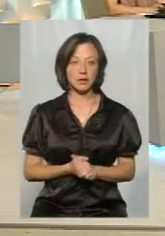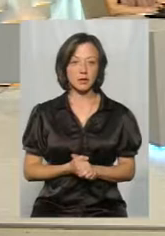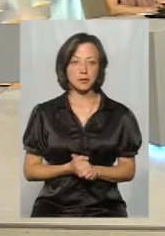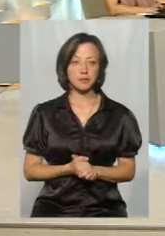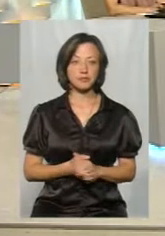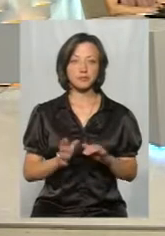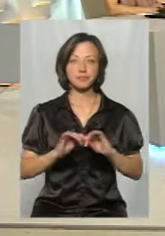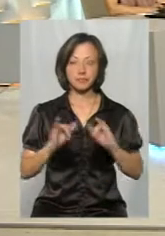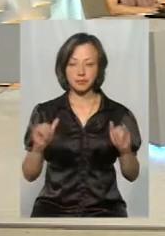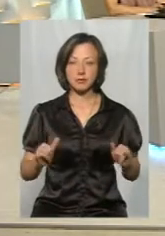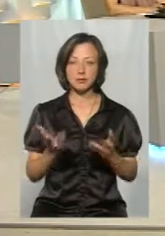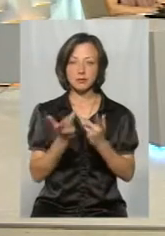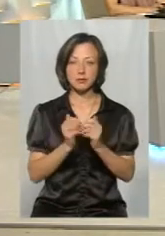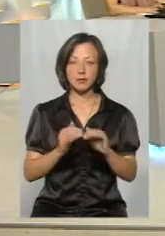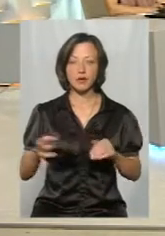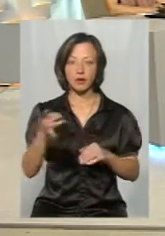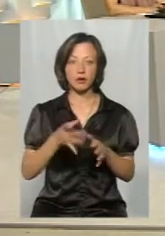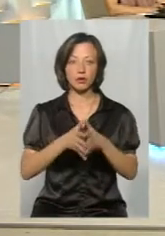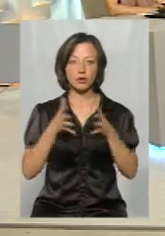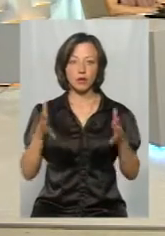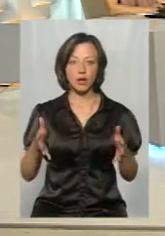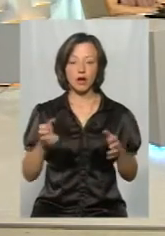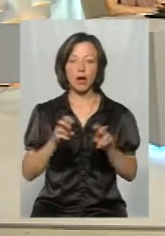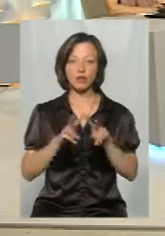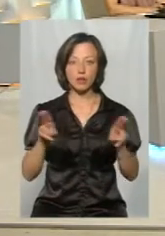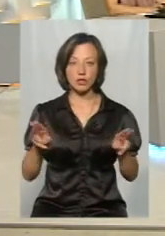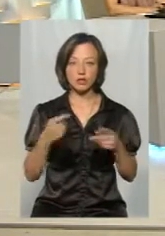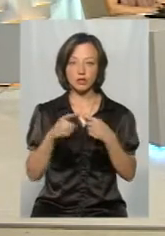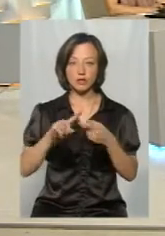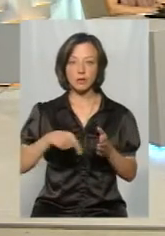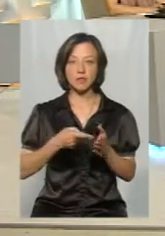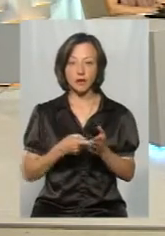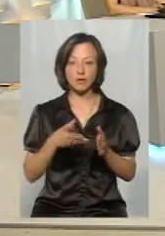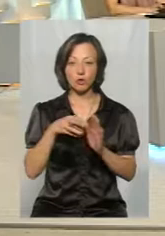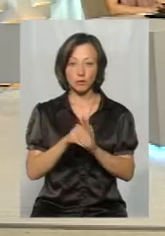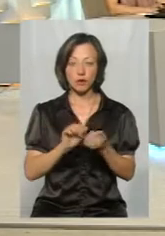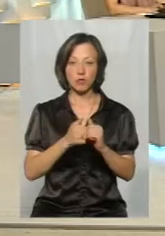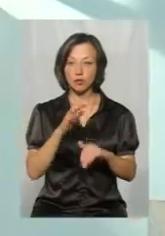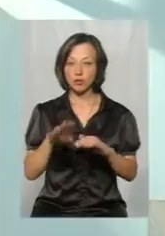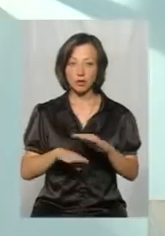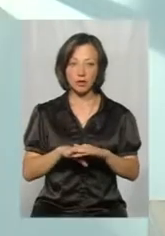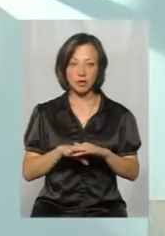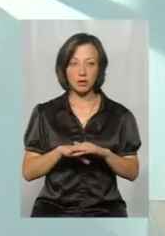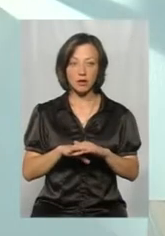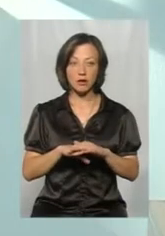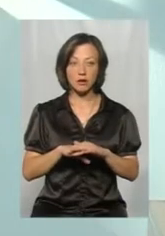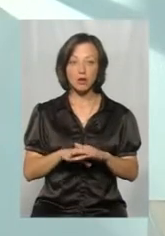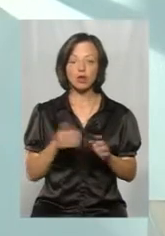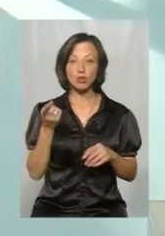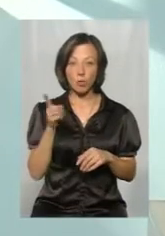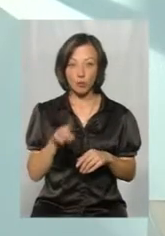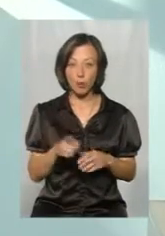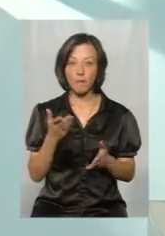Дітей збільшується кількість, мікрорайони розростаються, аналогічно і в інших містах, в тому числі і Кам'янці-Подільському, так? Тому,